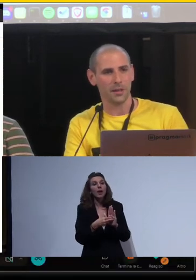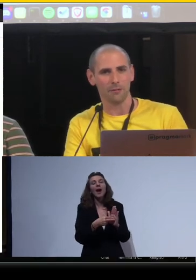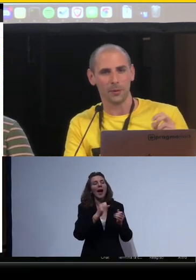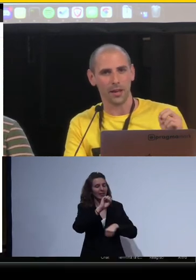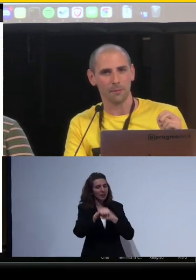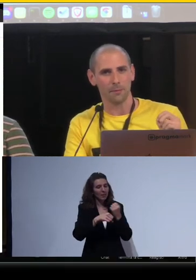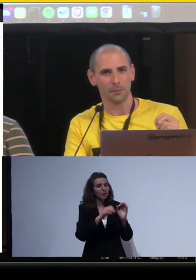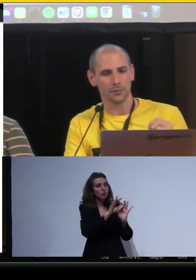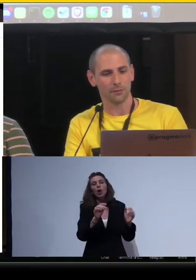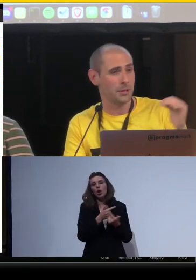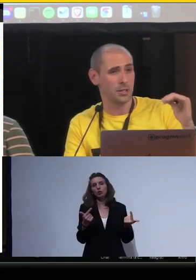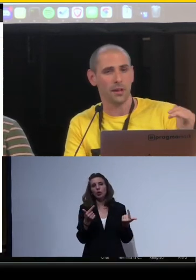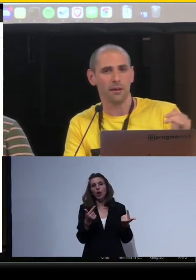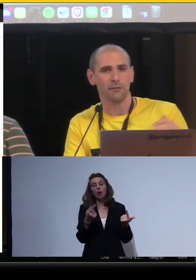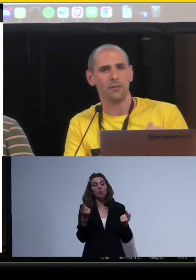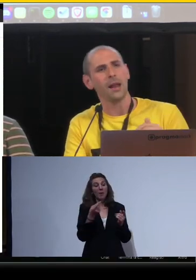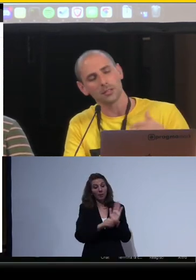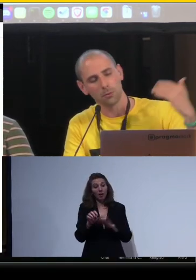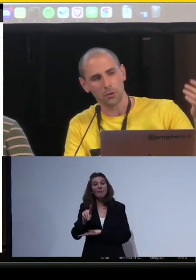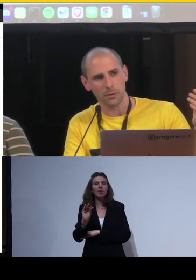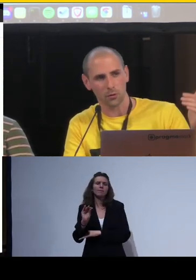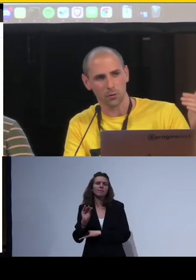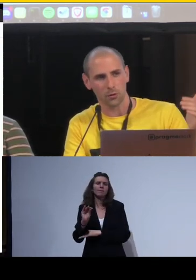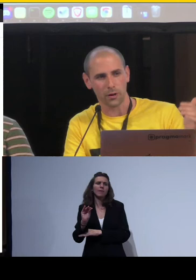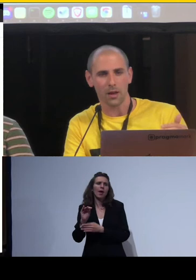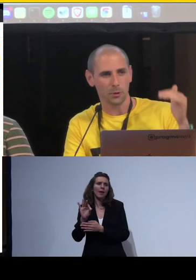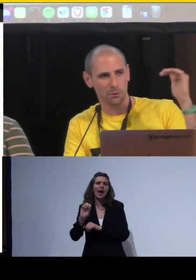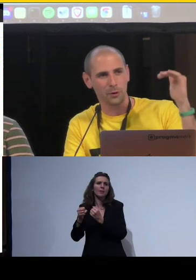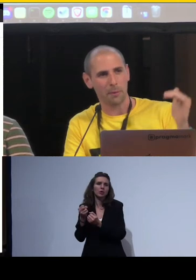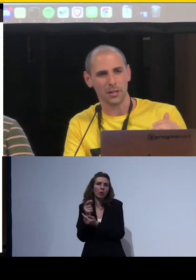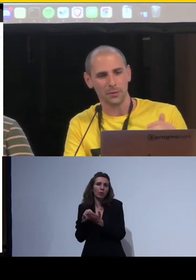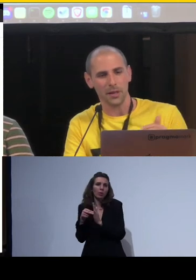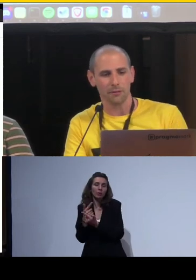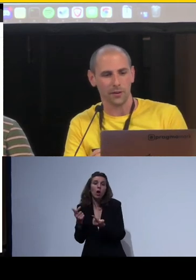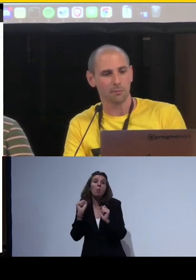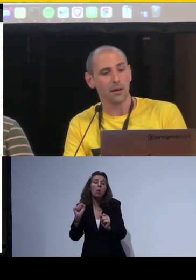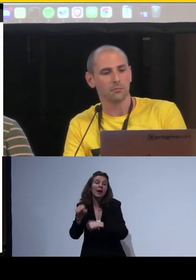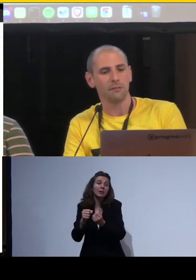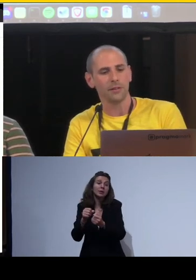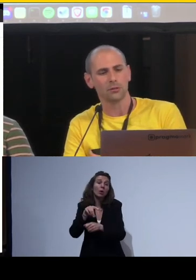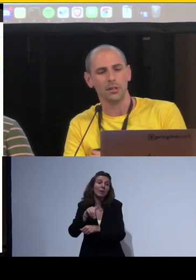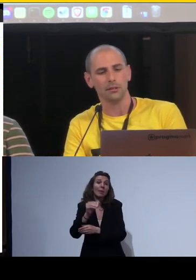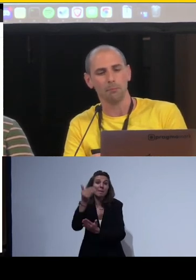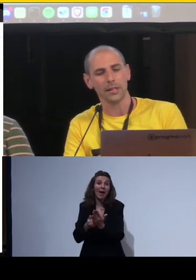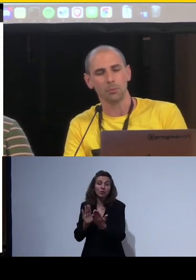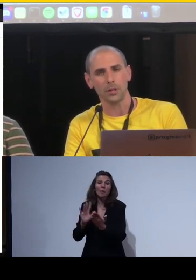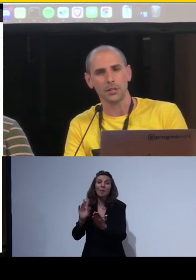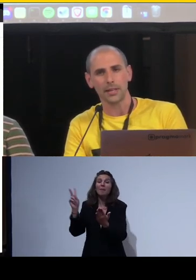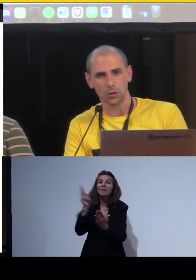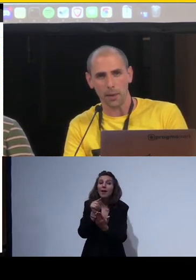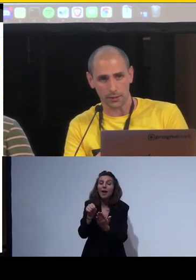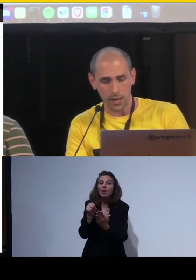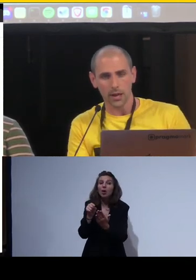passano fra PDF, perché fra pagine di PDF, al massimo per ogni animazione possiamo avere una pagina PDF, ma il fatto di media